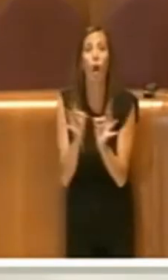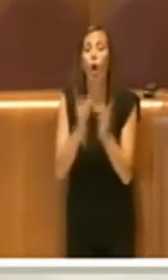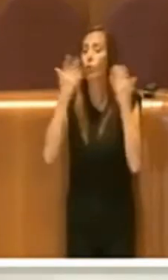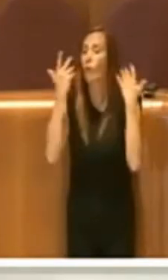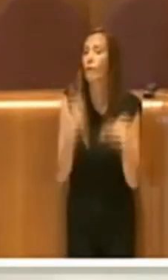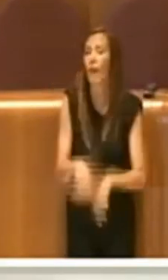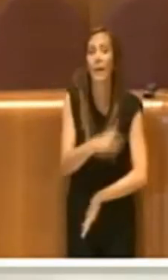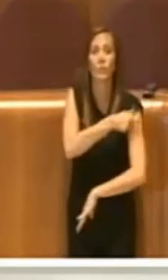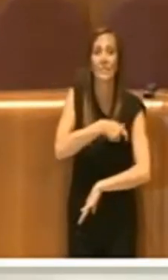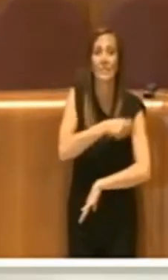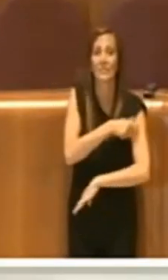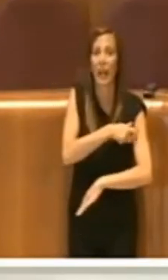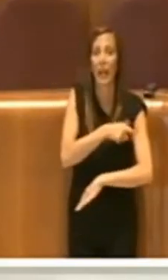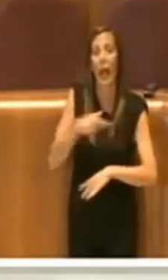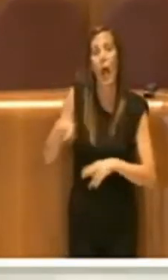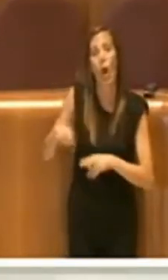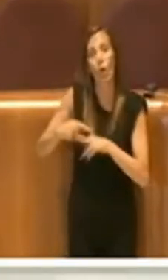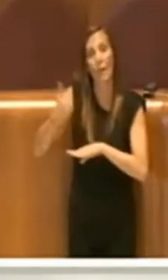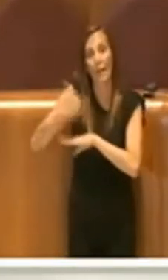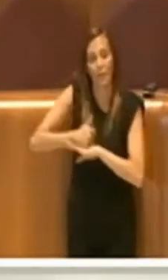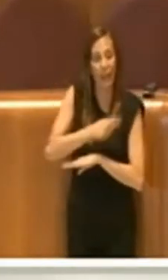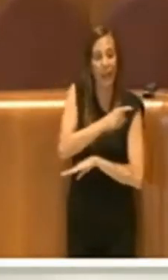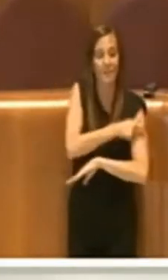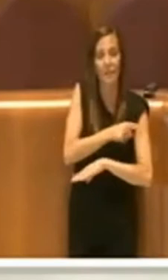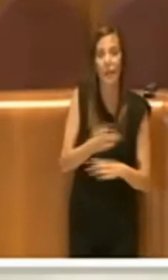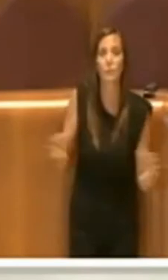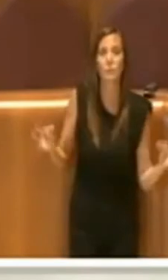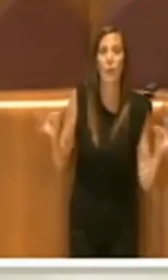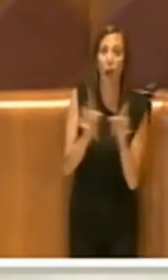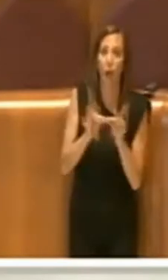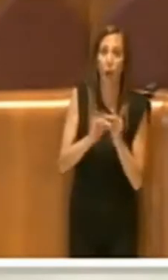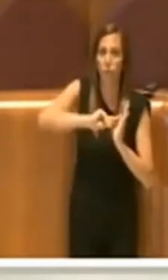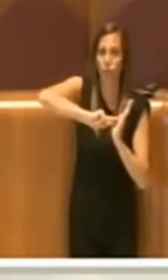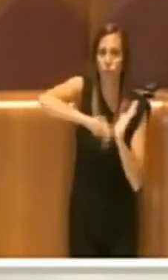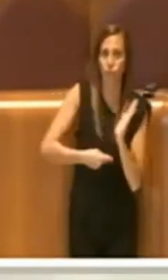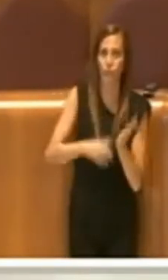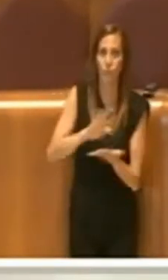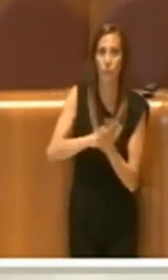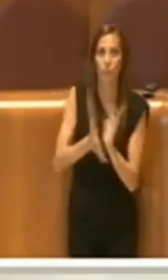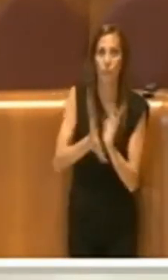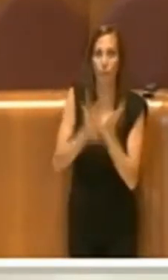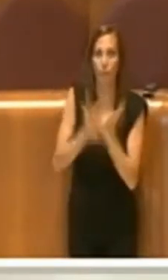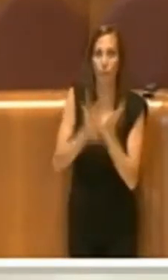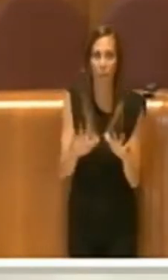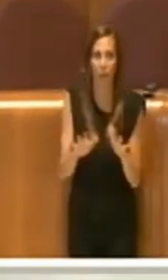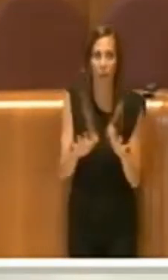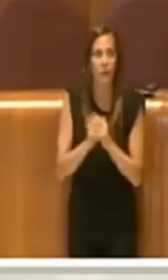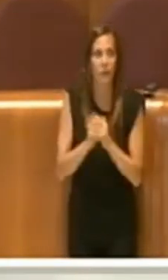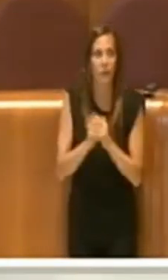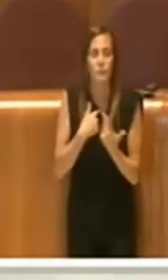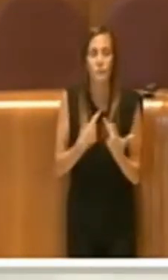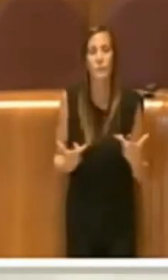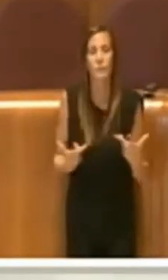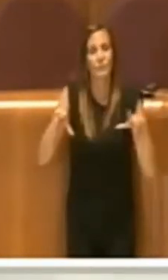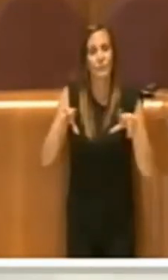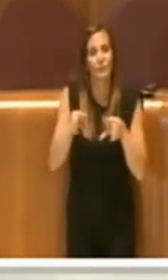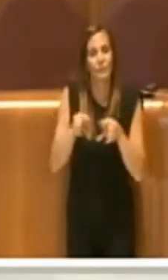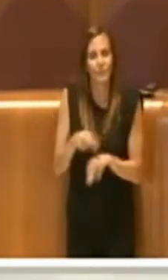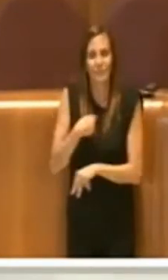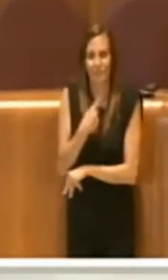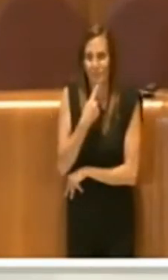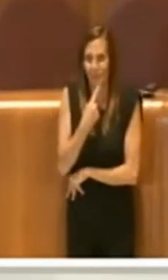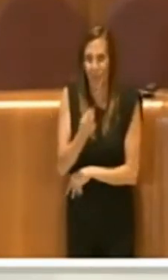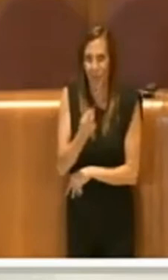sindacale. Ho sentito veramente delle cose incredibili, per cui, ripeto, lo dico anche